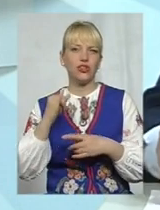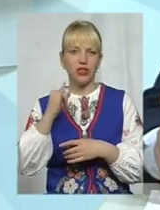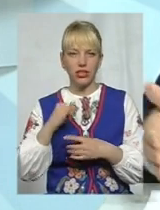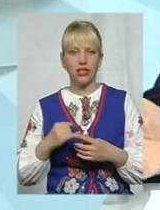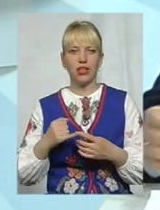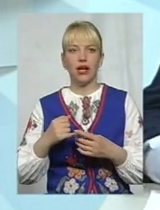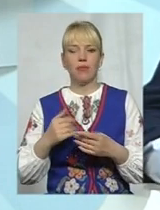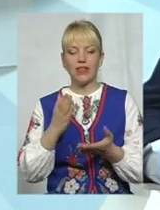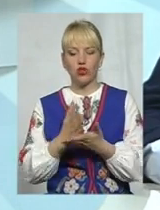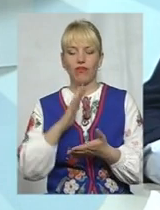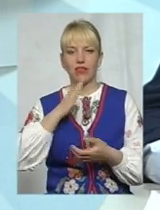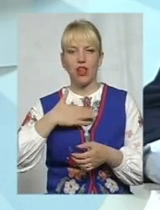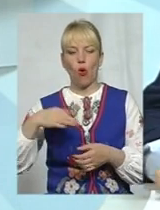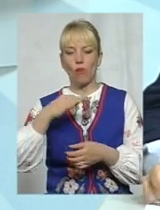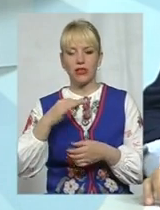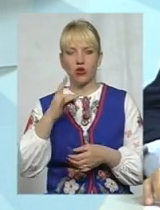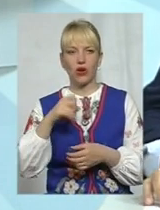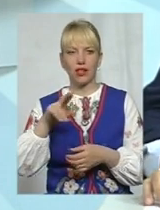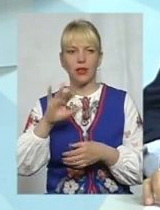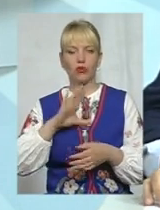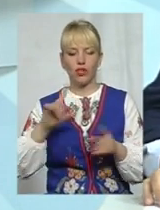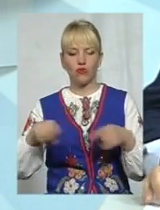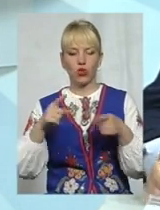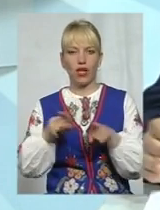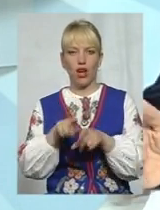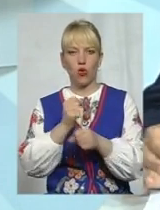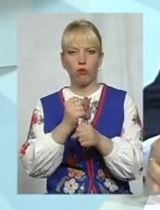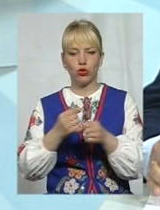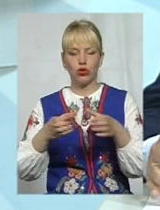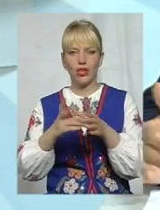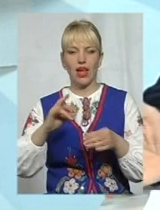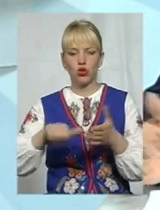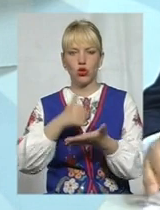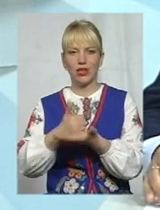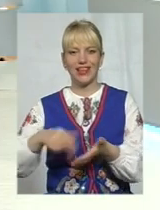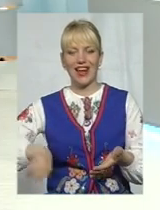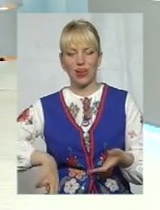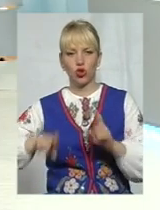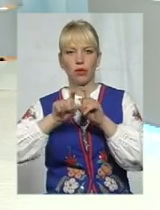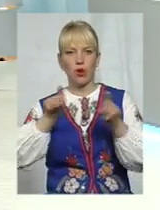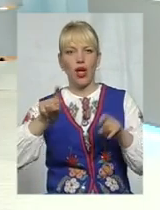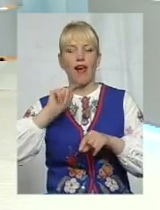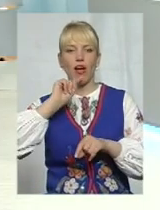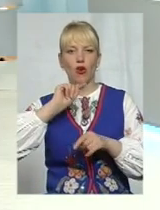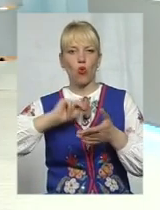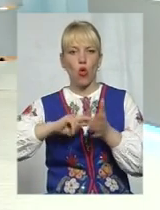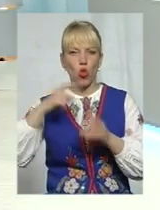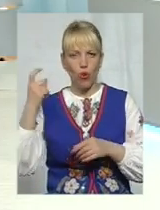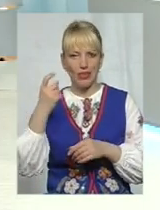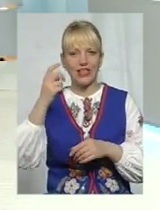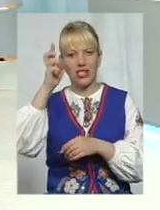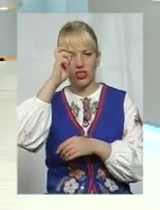нашої обласної ради вже була створена така робоча група на чолі з директором департаменту економіки обласної державної адміністрації,